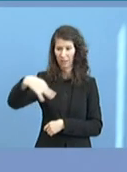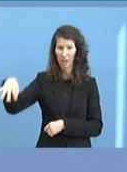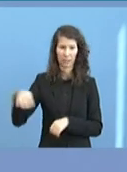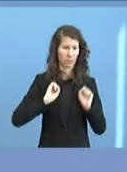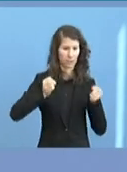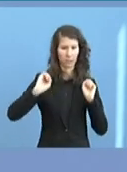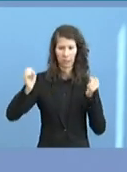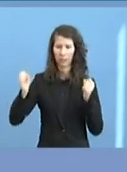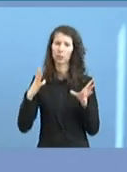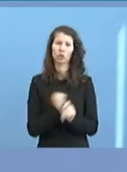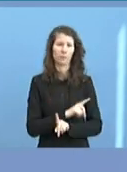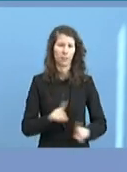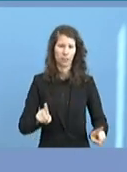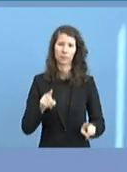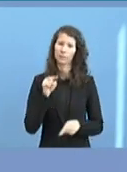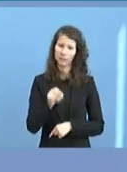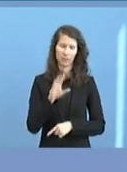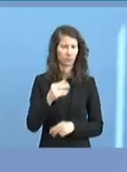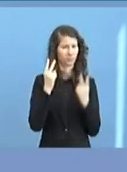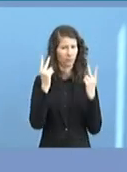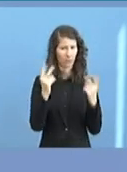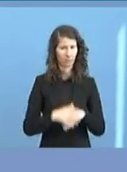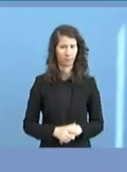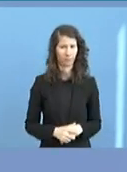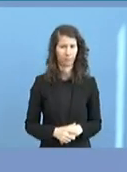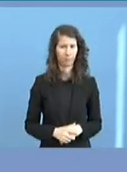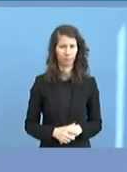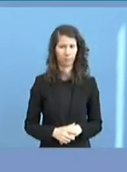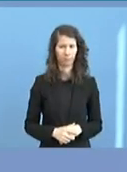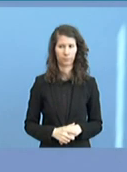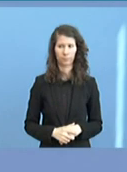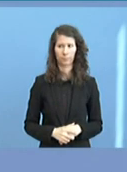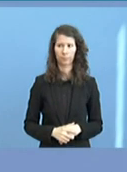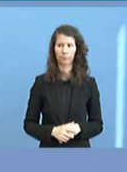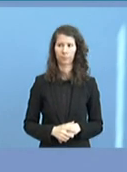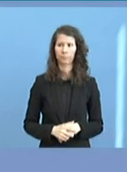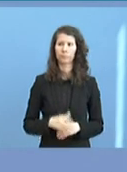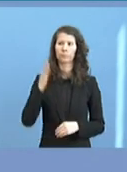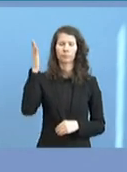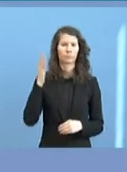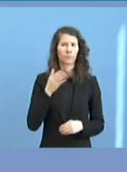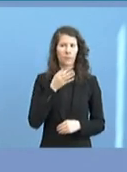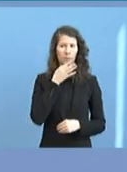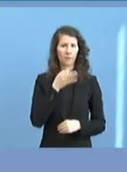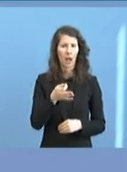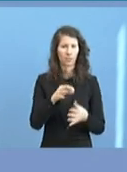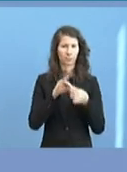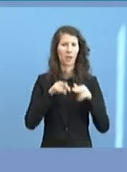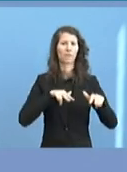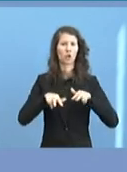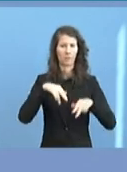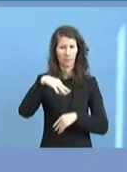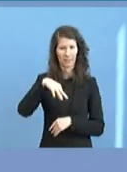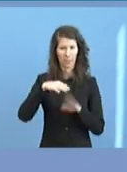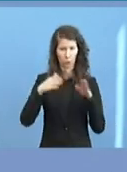steht im Vordergrund. Herr Dels dazu. Ja, ich habe in dem Zusammenhang meine Frage ans Wirtschaftsministerium.